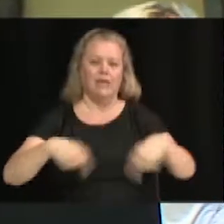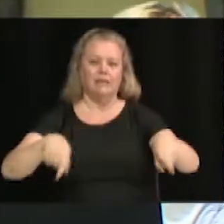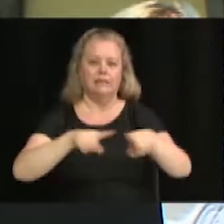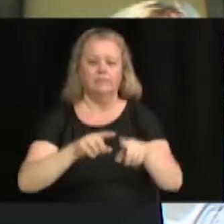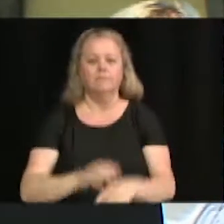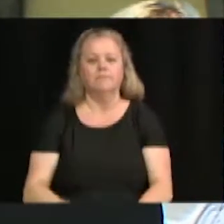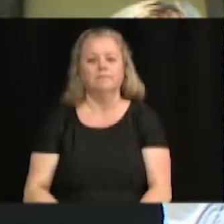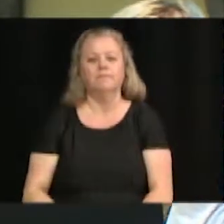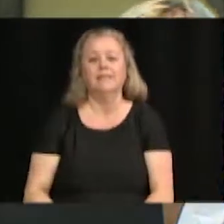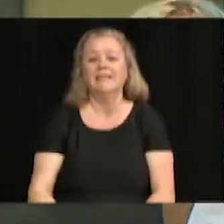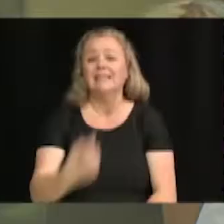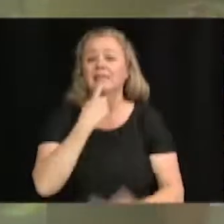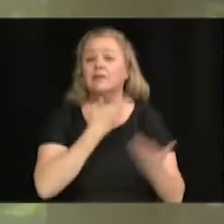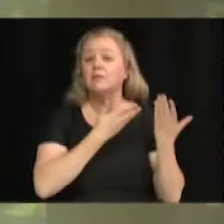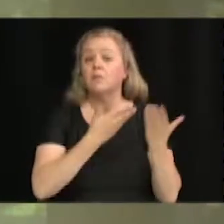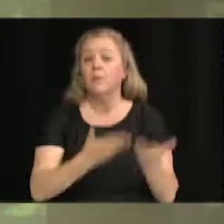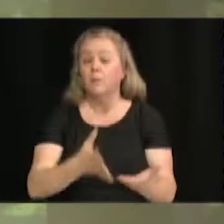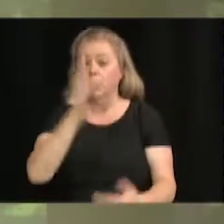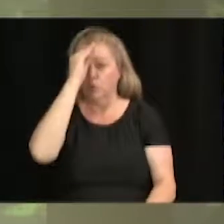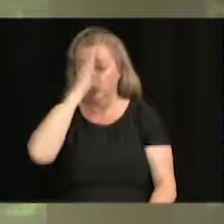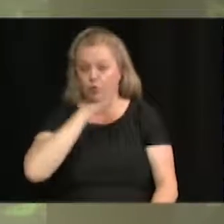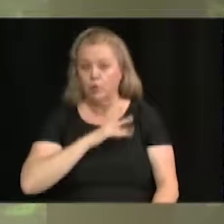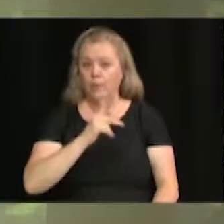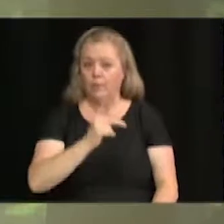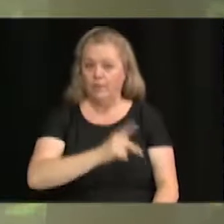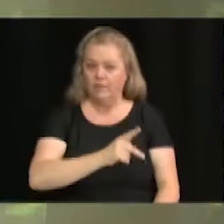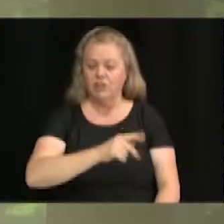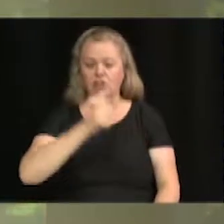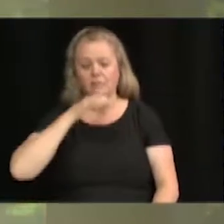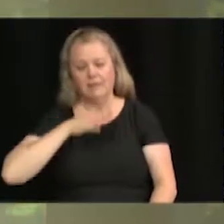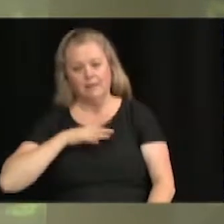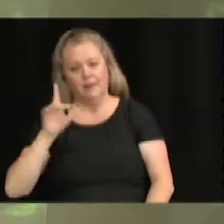Proposé par M. Provencher, appuyé par Mme Lambert.